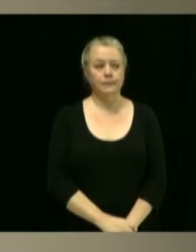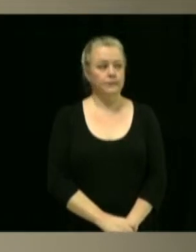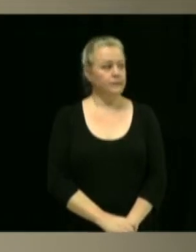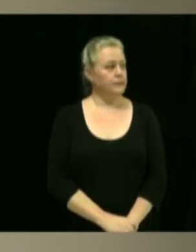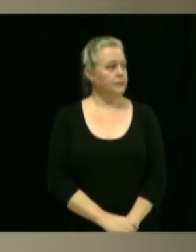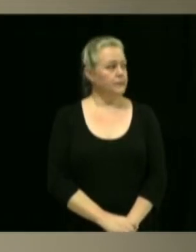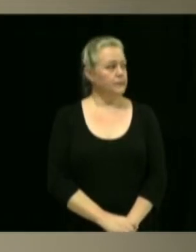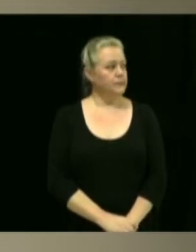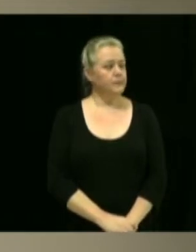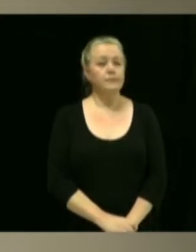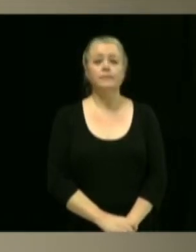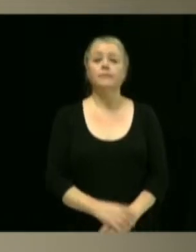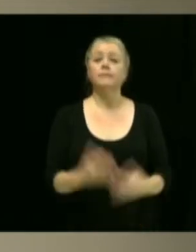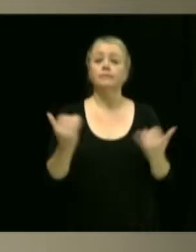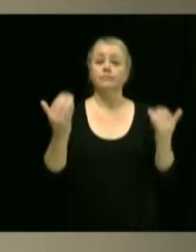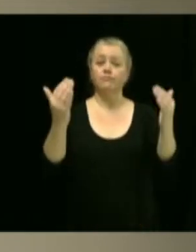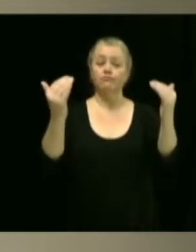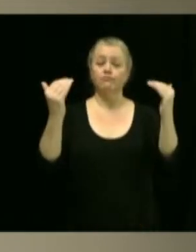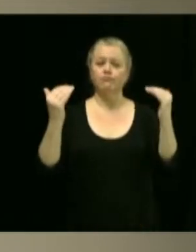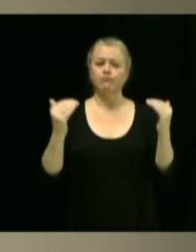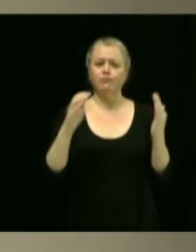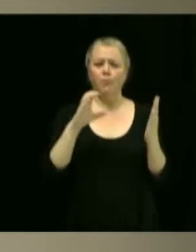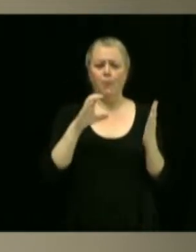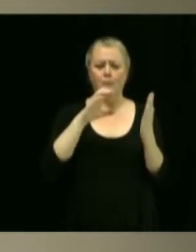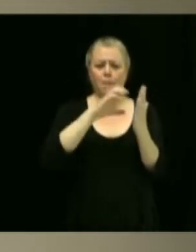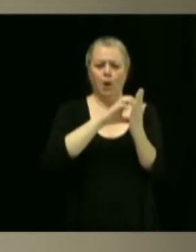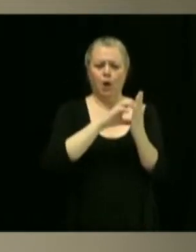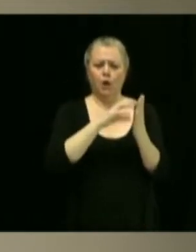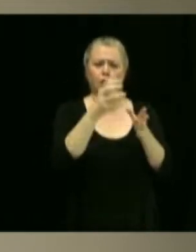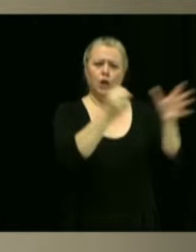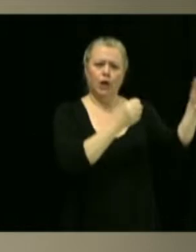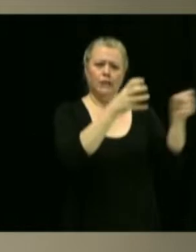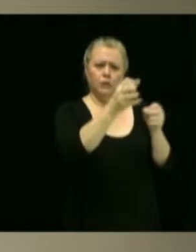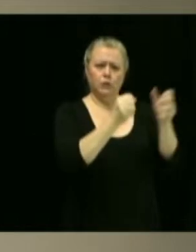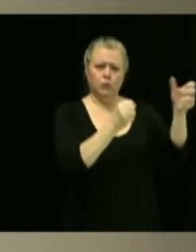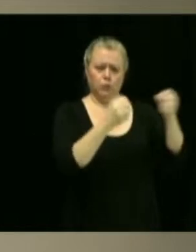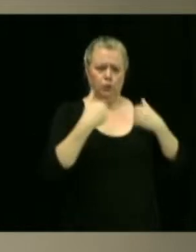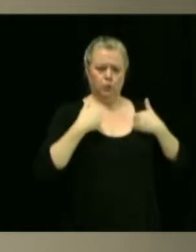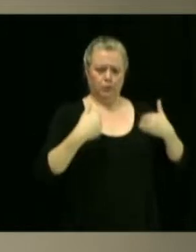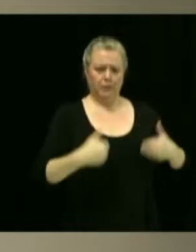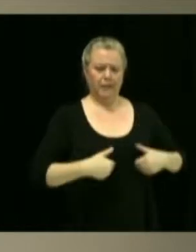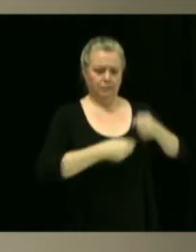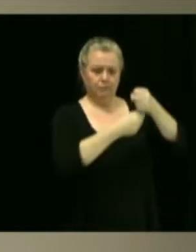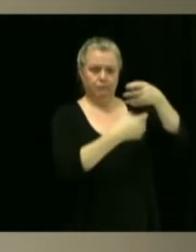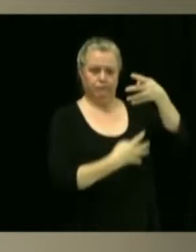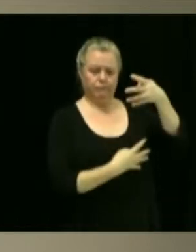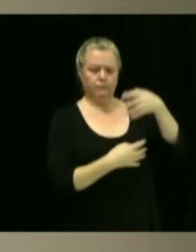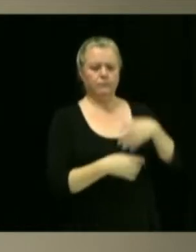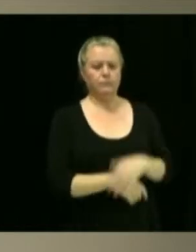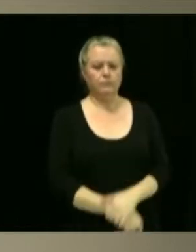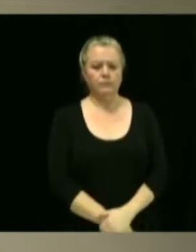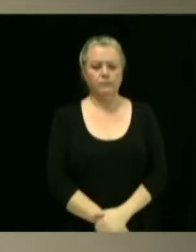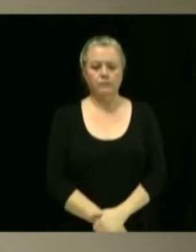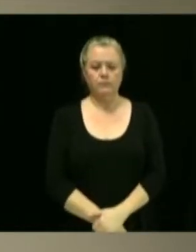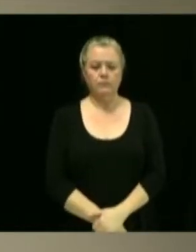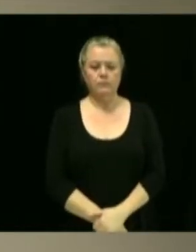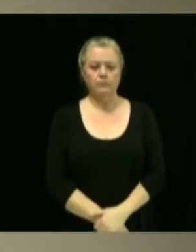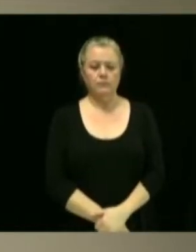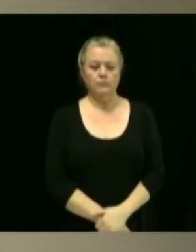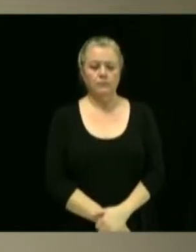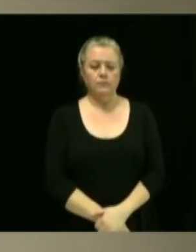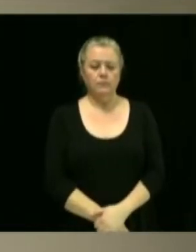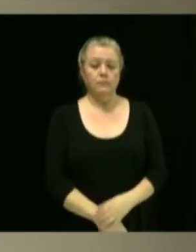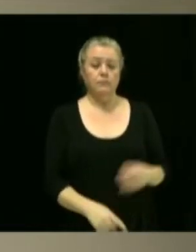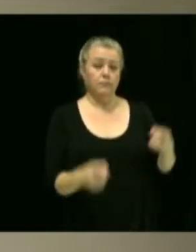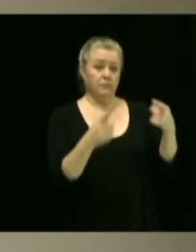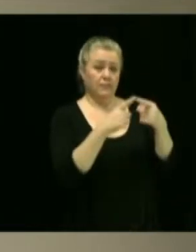Nous avons dans le bloc des ressources humaines plusieurs points à l'autre jour, en commençant